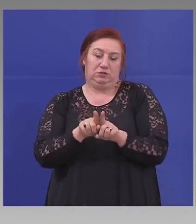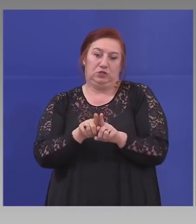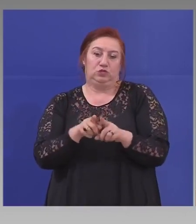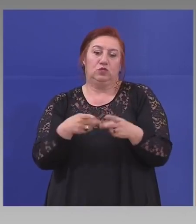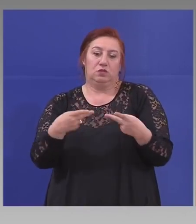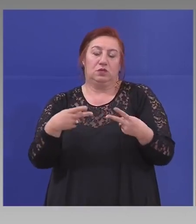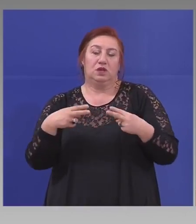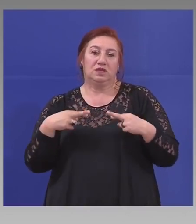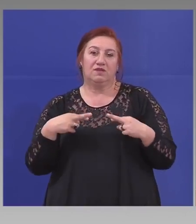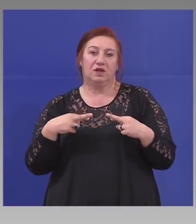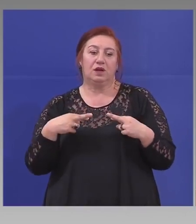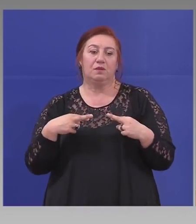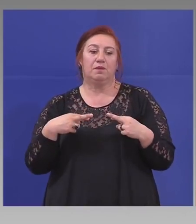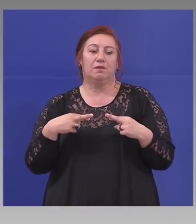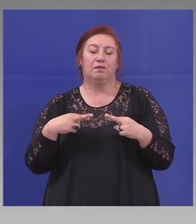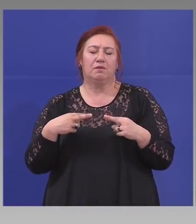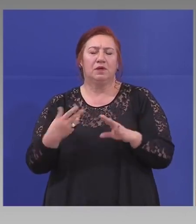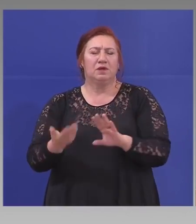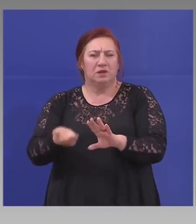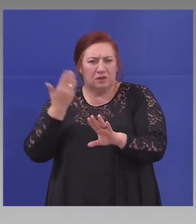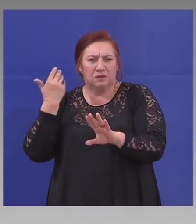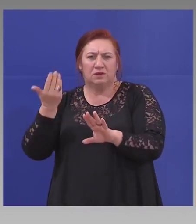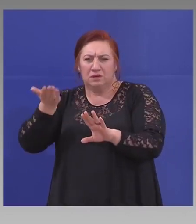забравени времена.